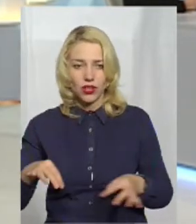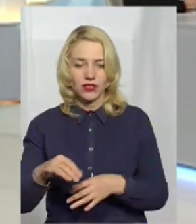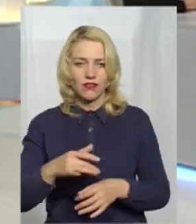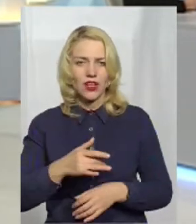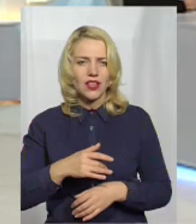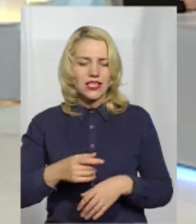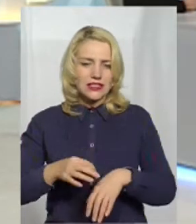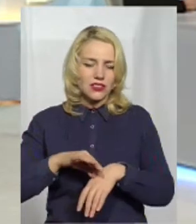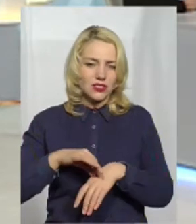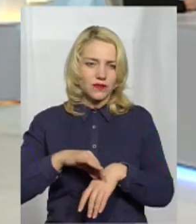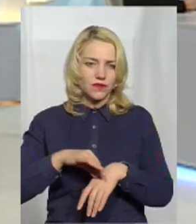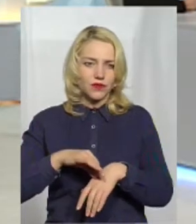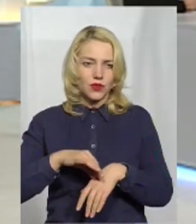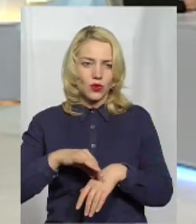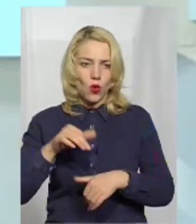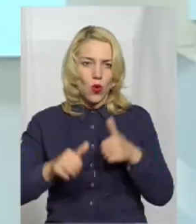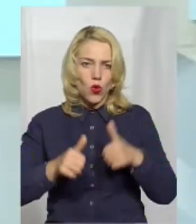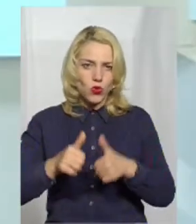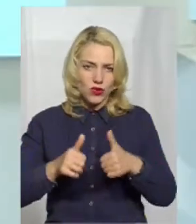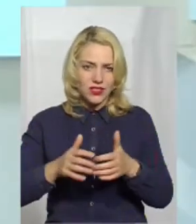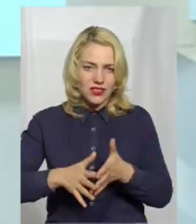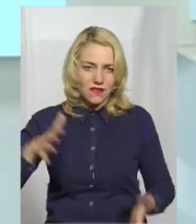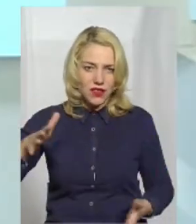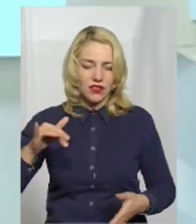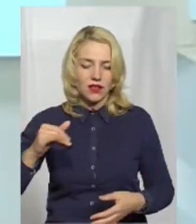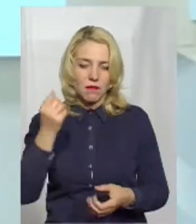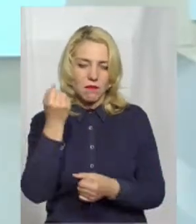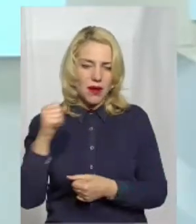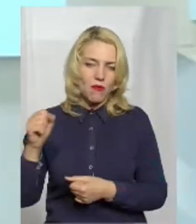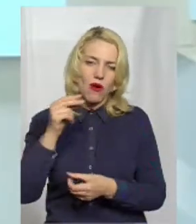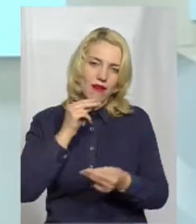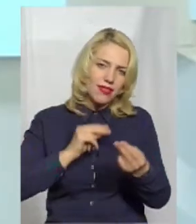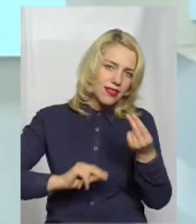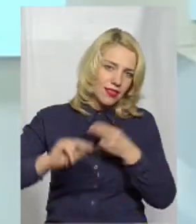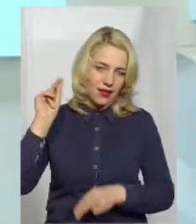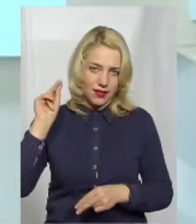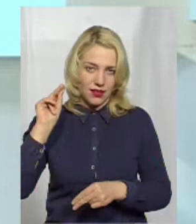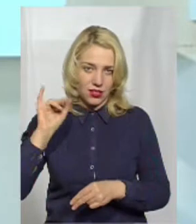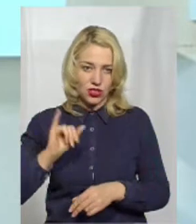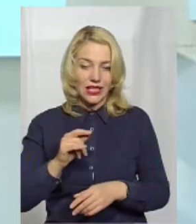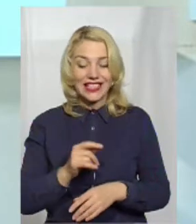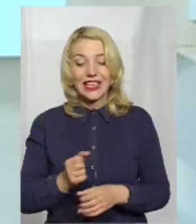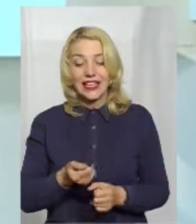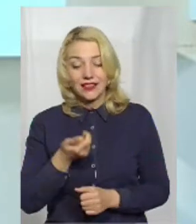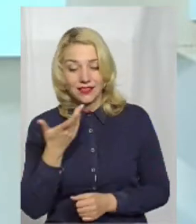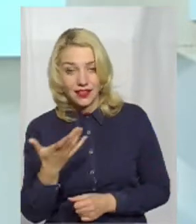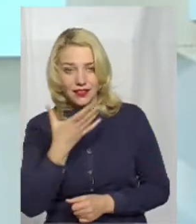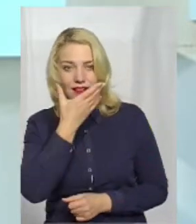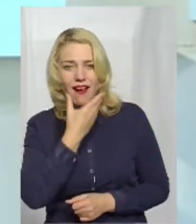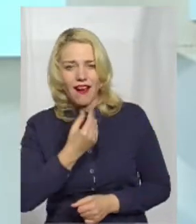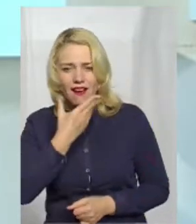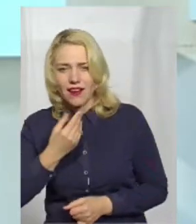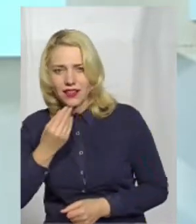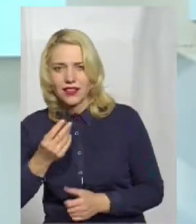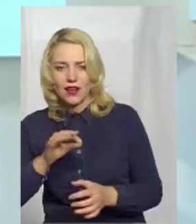жорстка конкуренція, і приможе найкращий. Тобто, і декілька гарних проєктів краще, ніж у